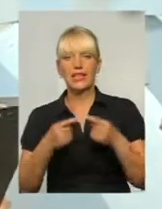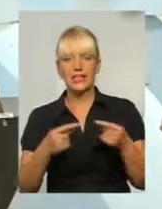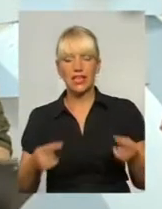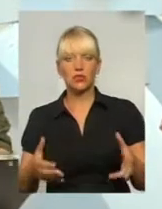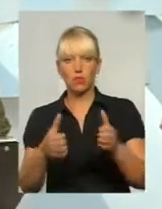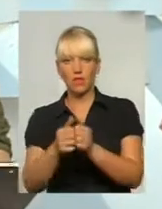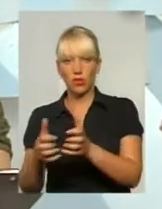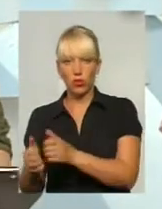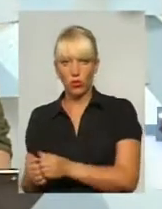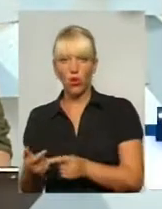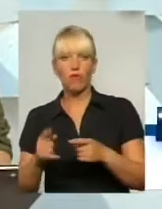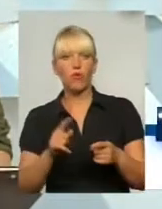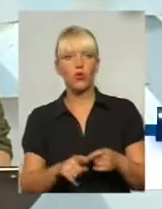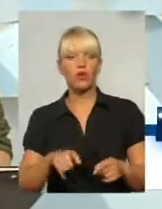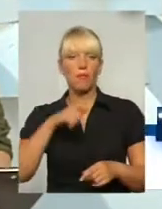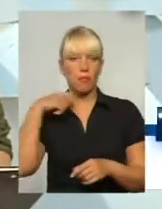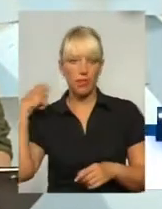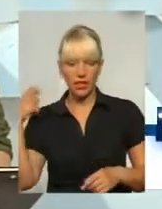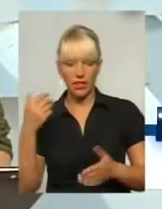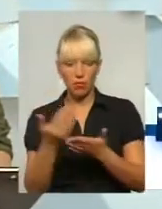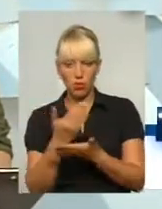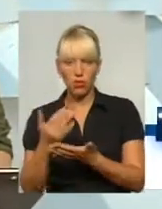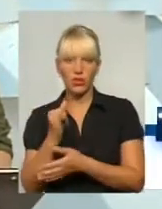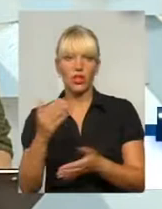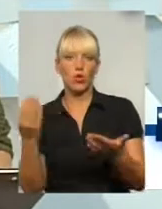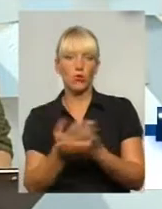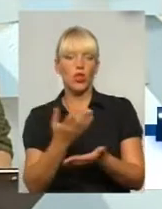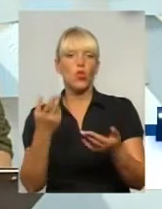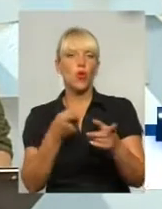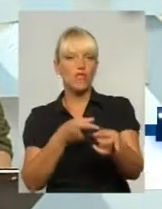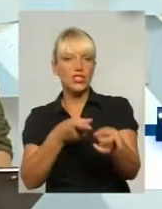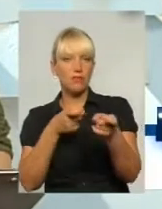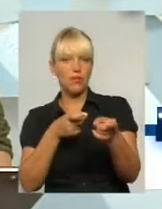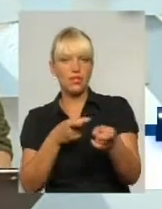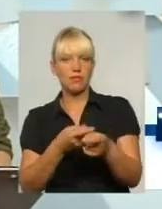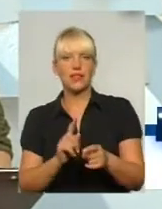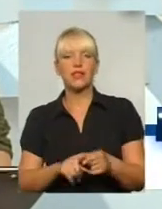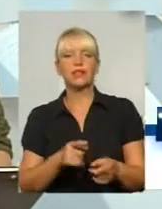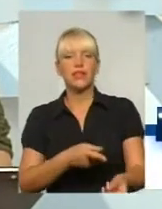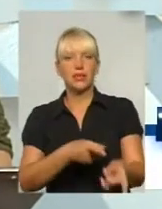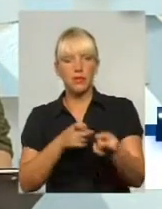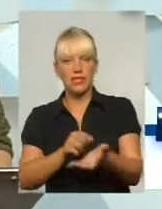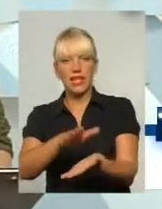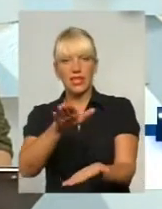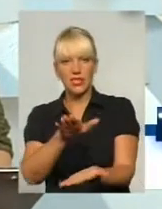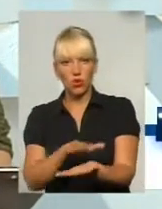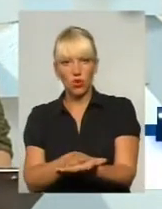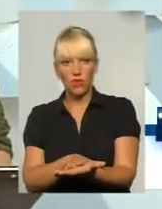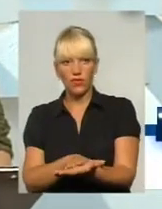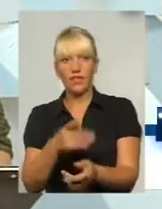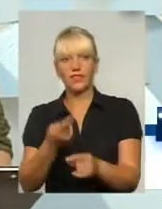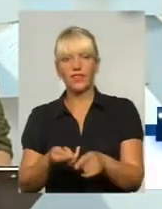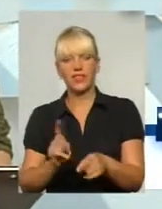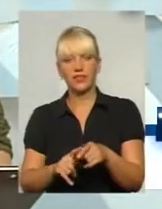відлову. Ми поновили петлі, купили новий шприцемет. Цей шприцемет в нас зареєстрований. Він